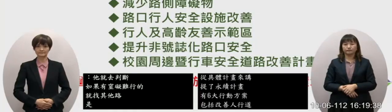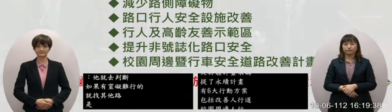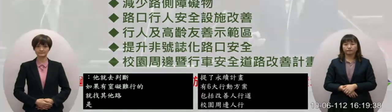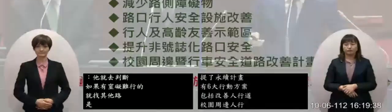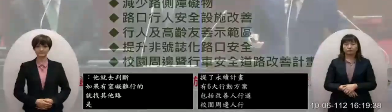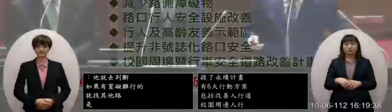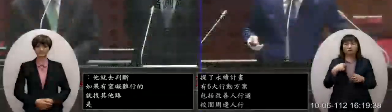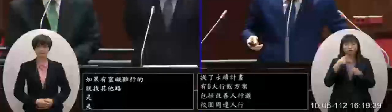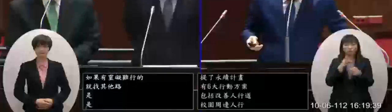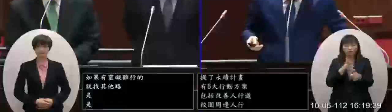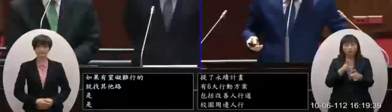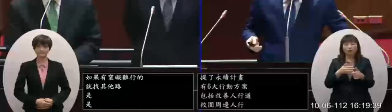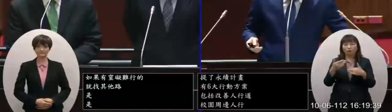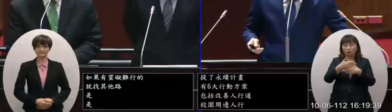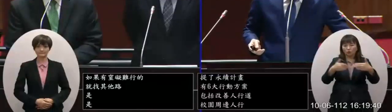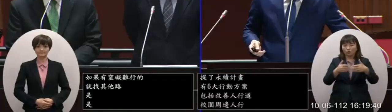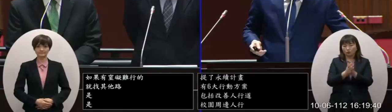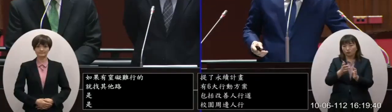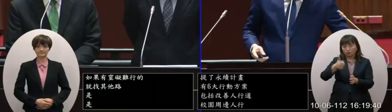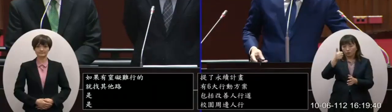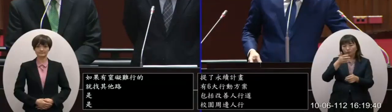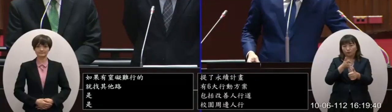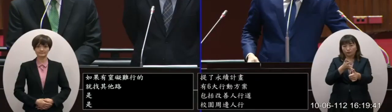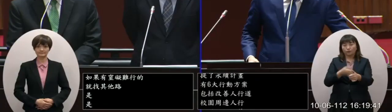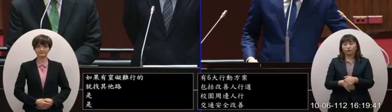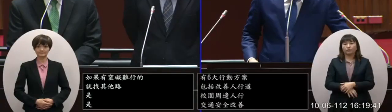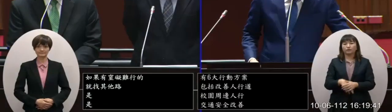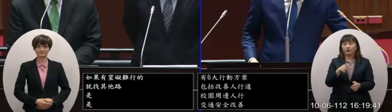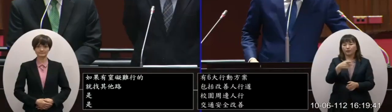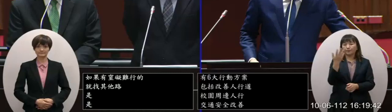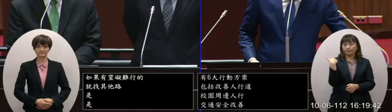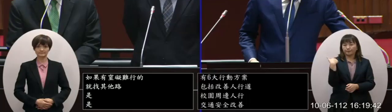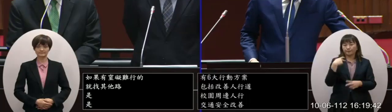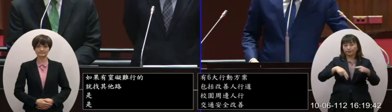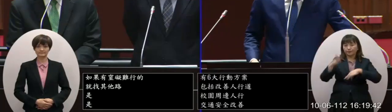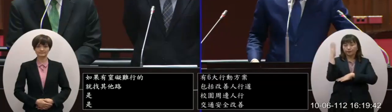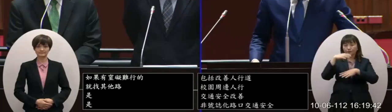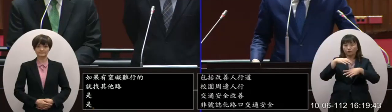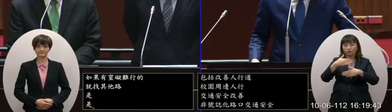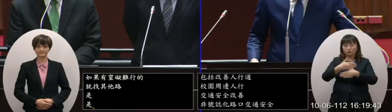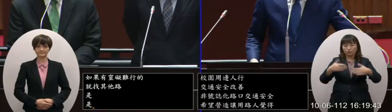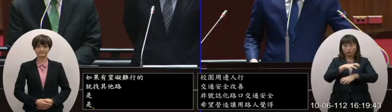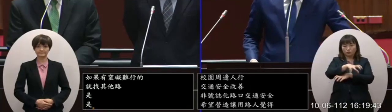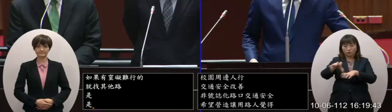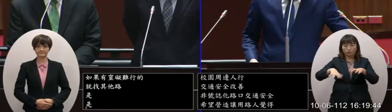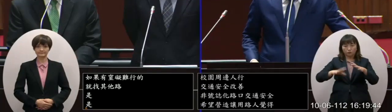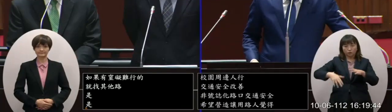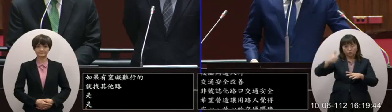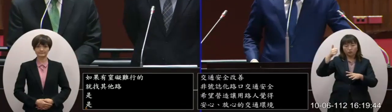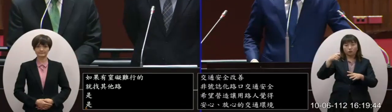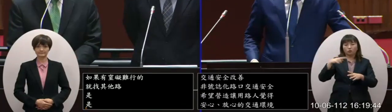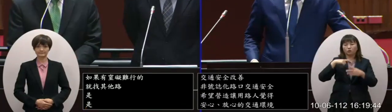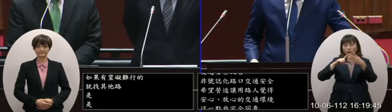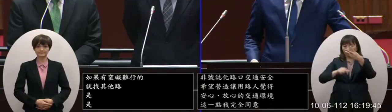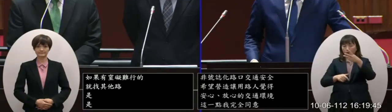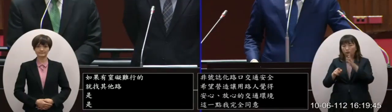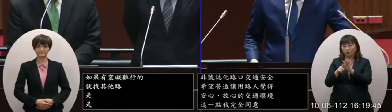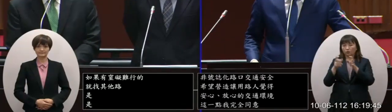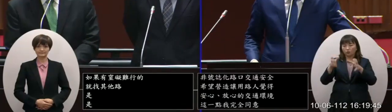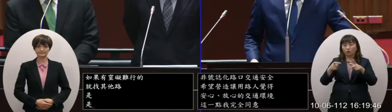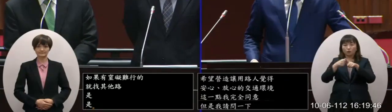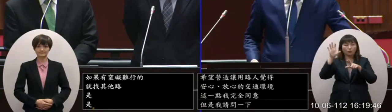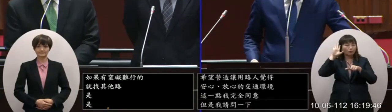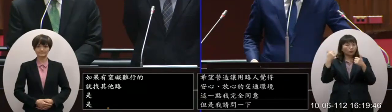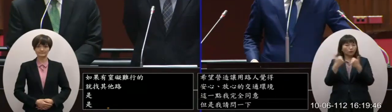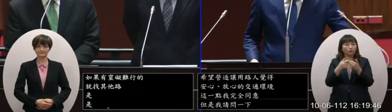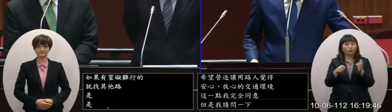我請問一下我們交通部部長齁你們之前行政院交通環境處的處長在我三月份所舉辦公